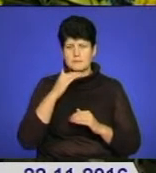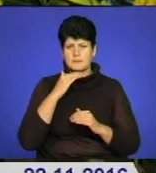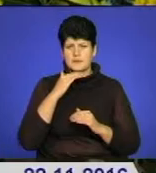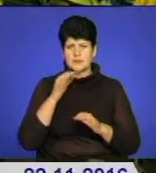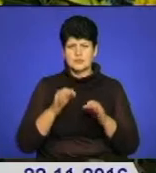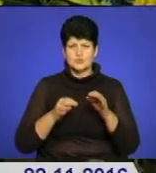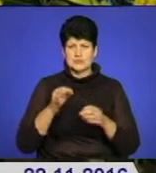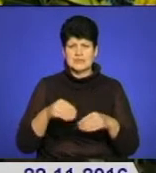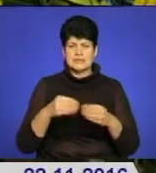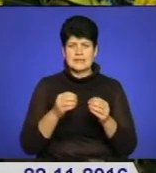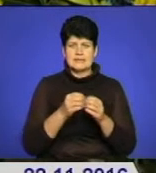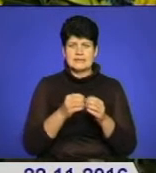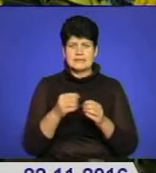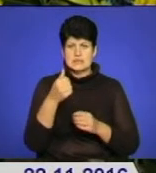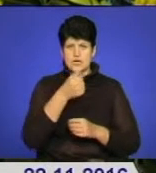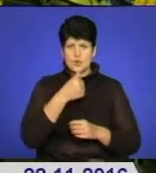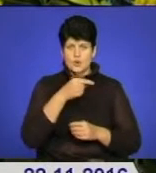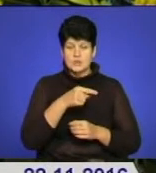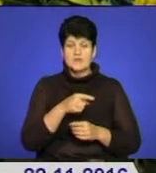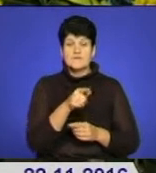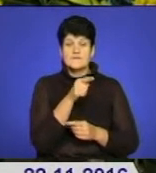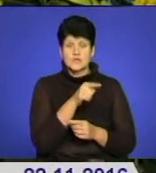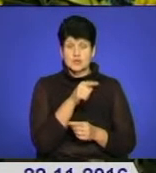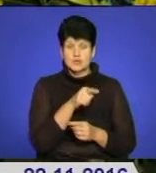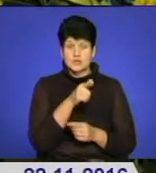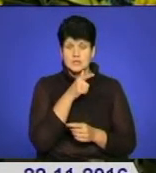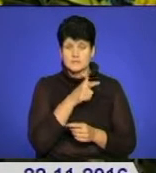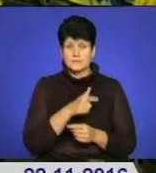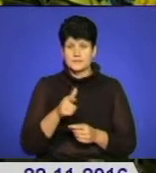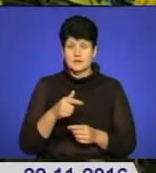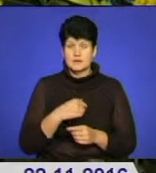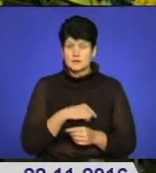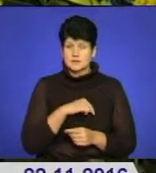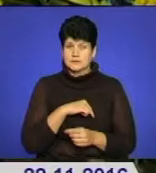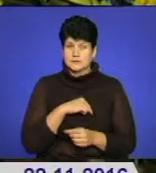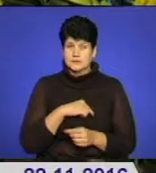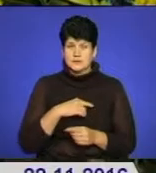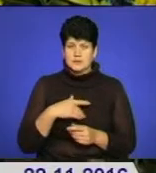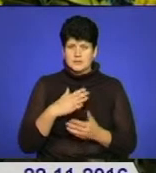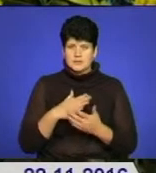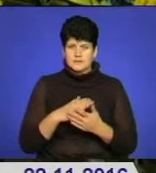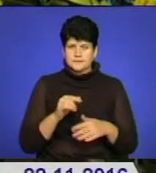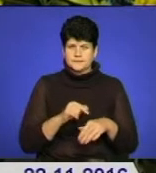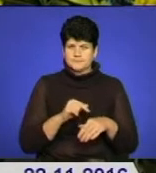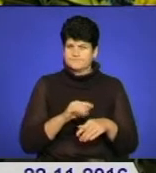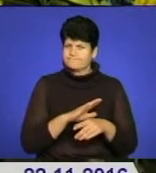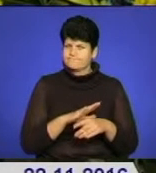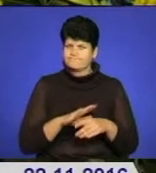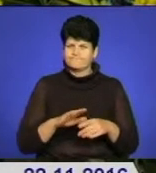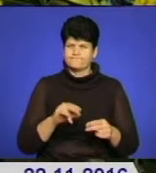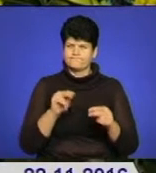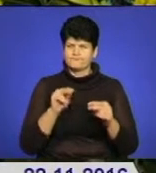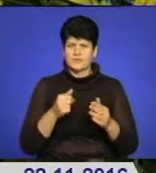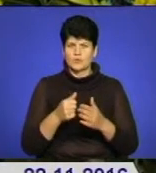році також, там ночами було, ми не спали, поки не. Тому що в мене ще з